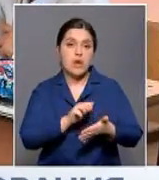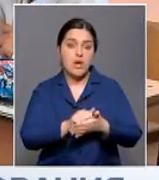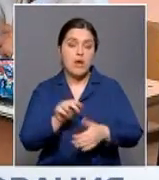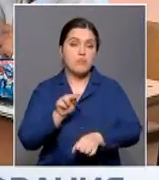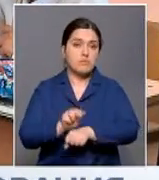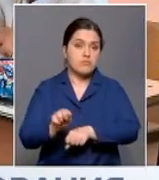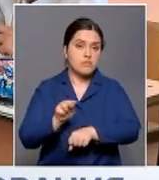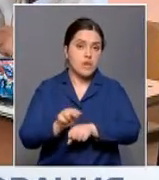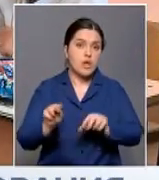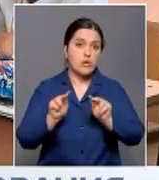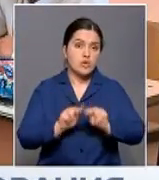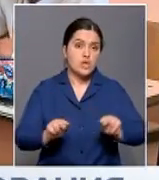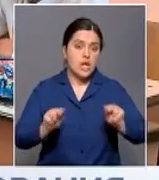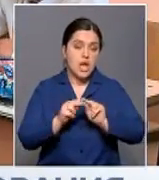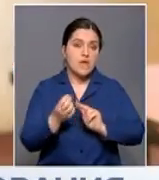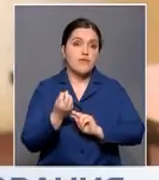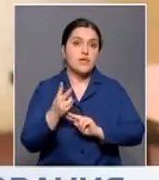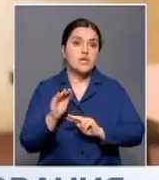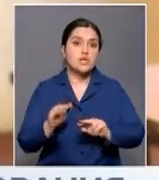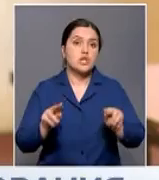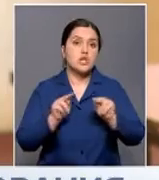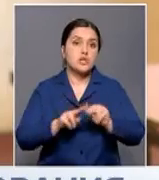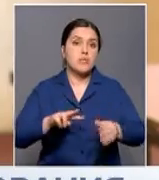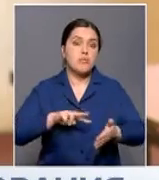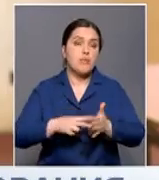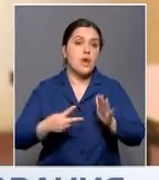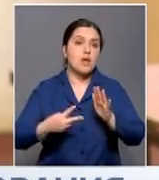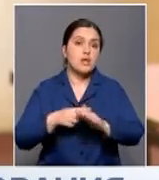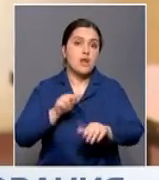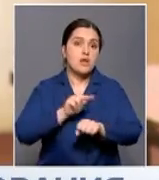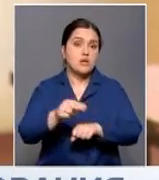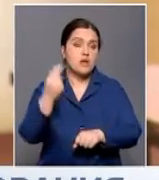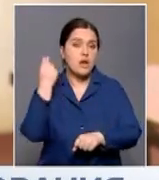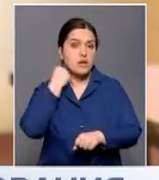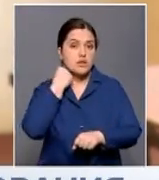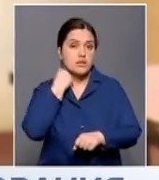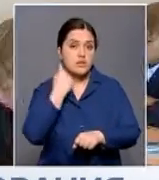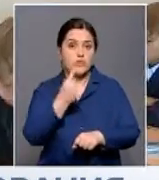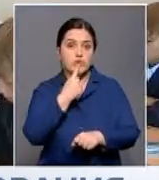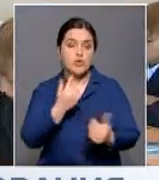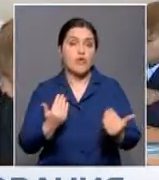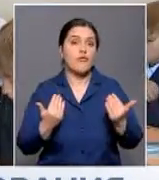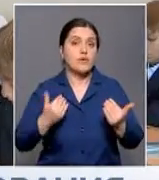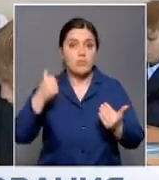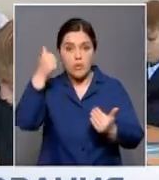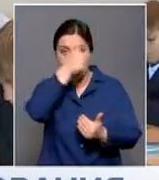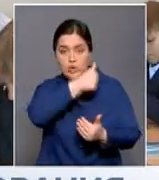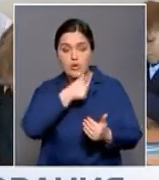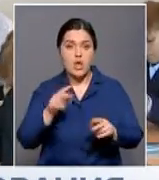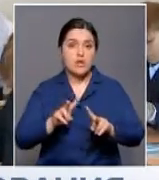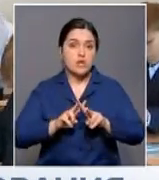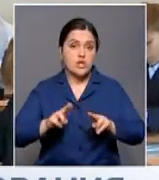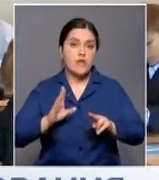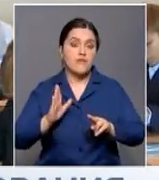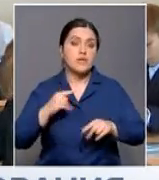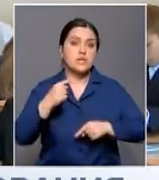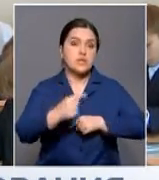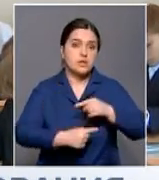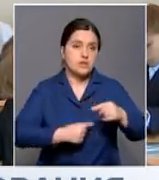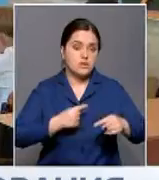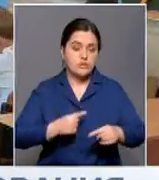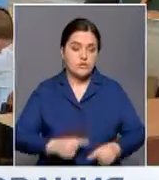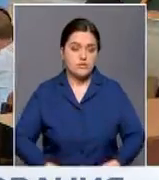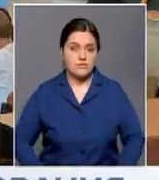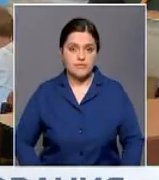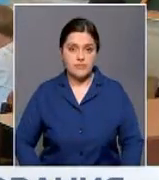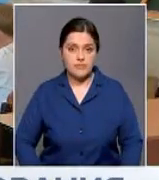заниматься подготовкой учителей. 12 тысяч преподавателей планируют обучить английскому языку в этом году, столько же в следующем.